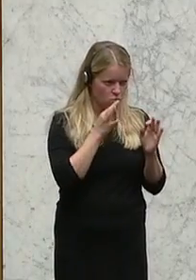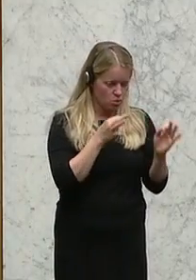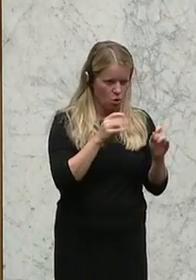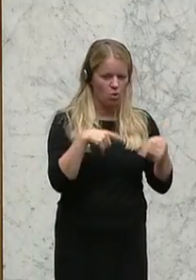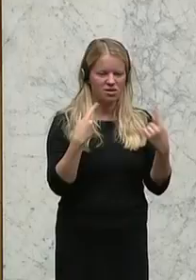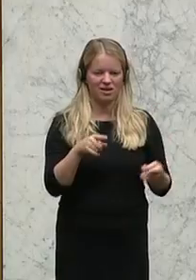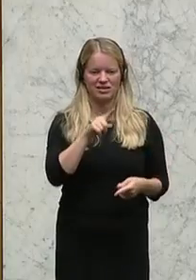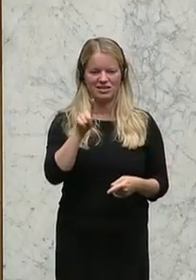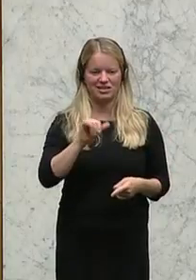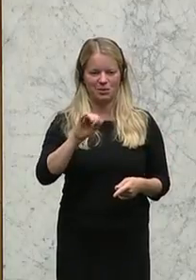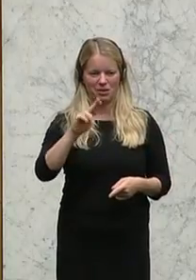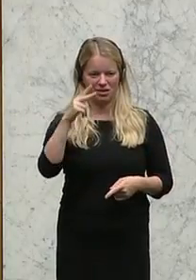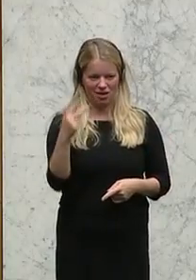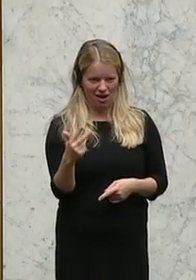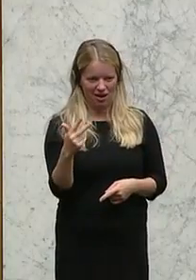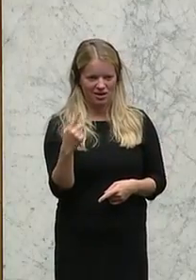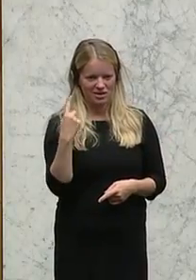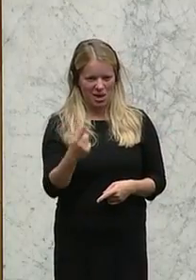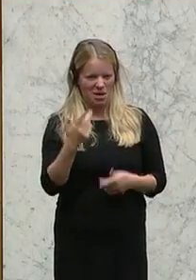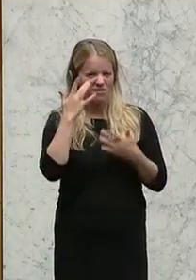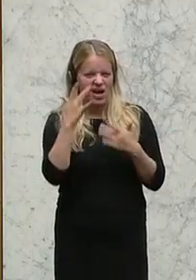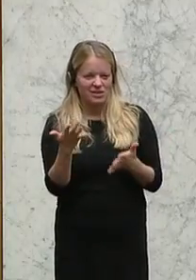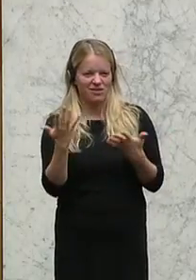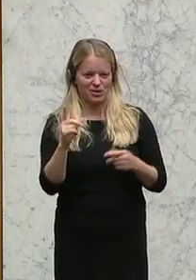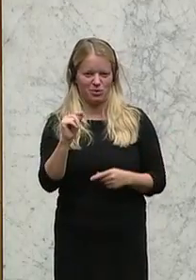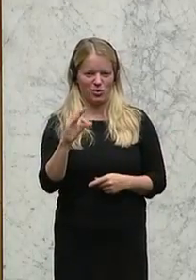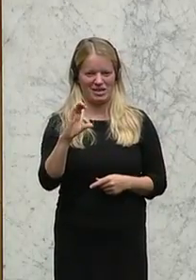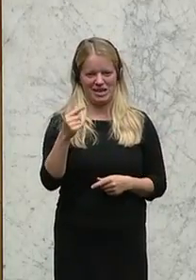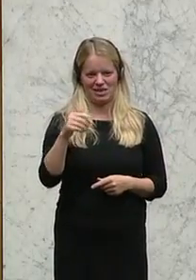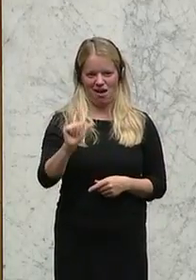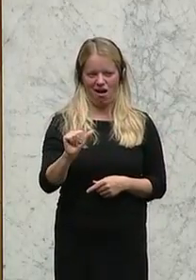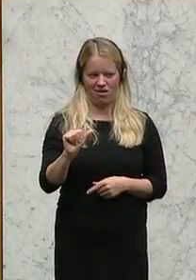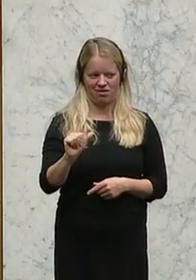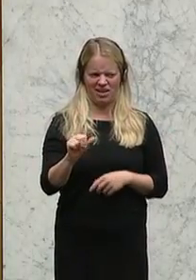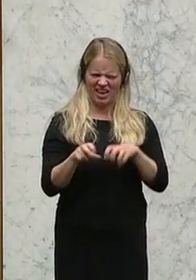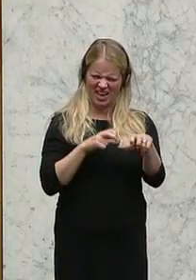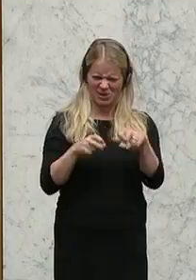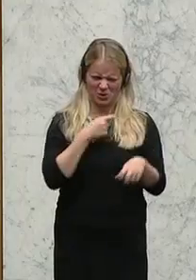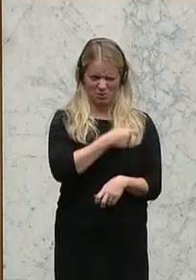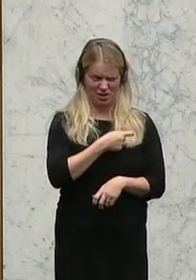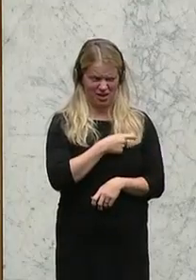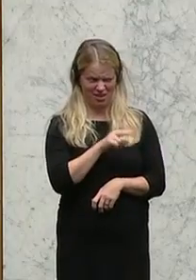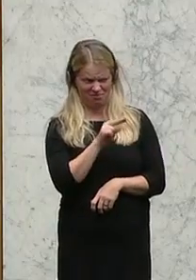3 selbst nicht einmal weiß, was CETA ist. So viel zur Glaubwürdigkeit dieser Regierungspartei.